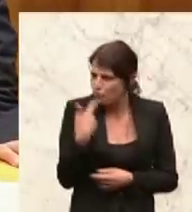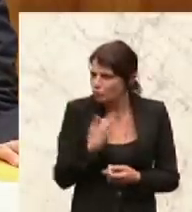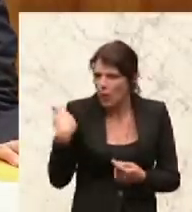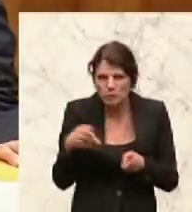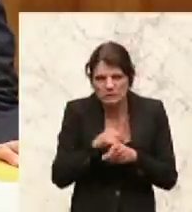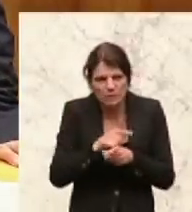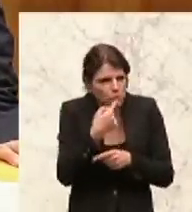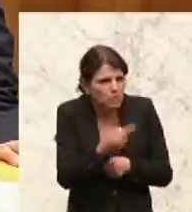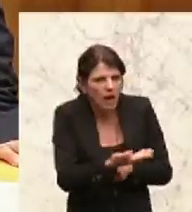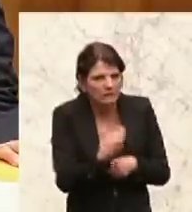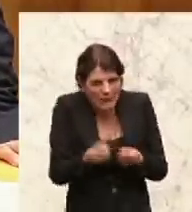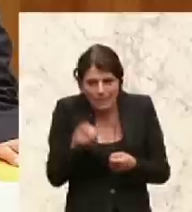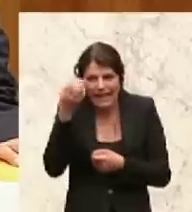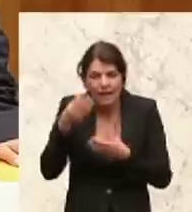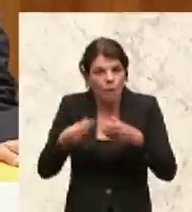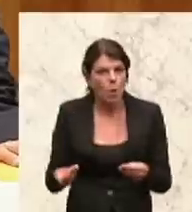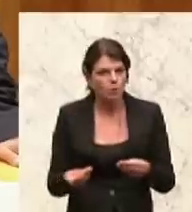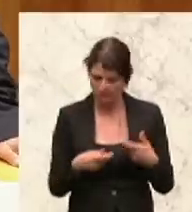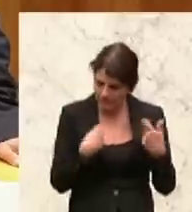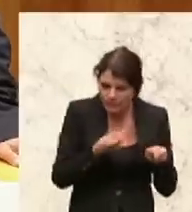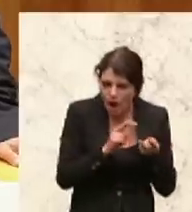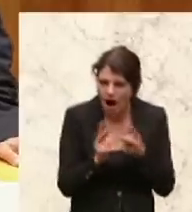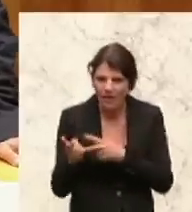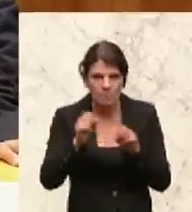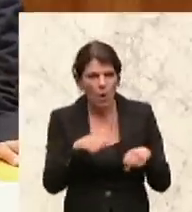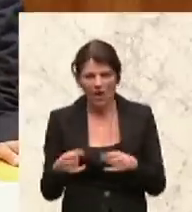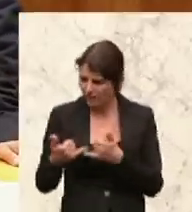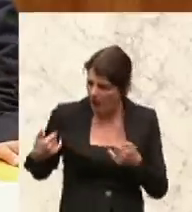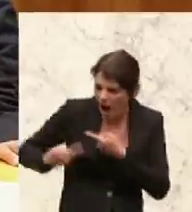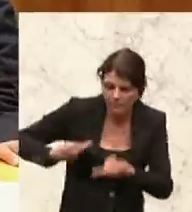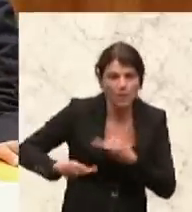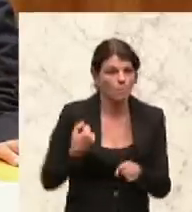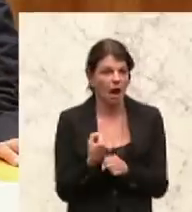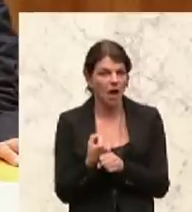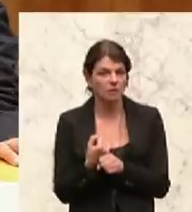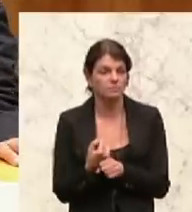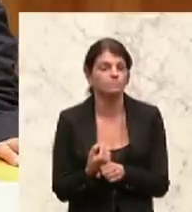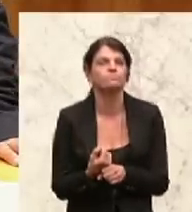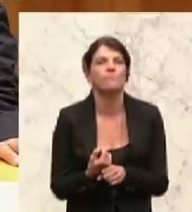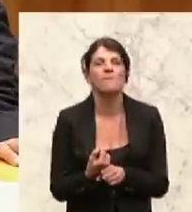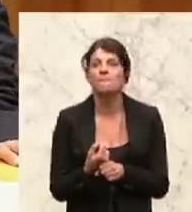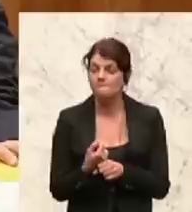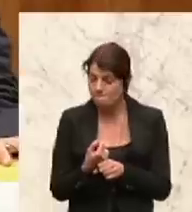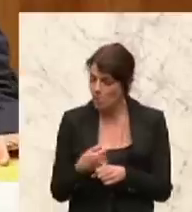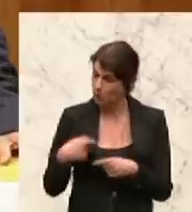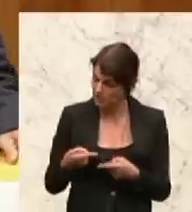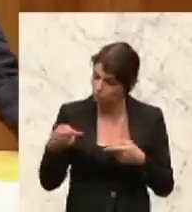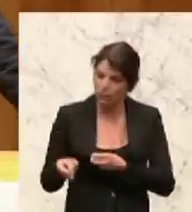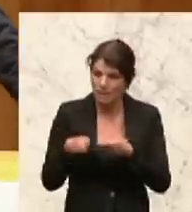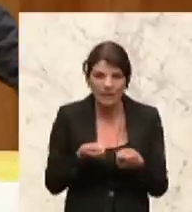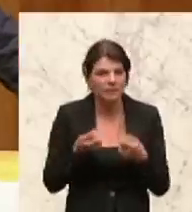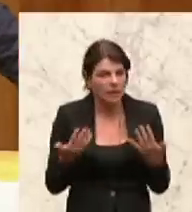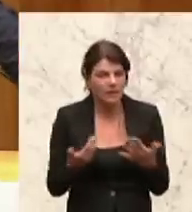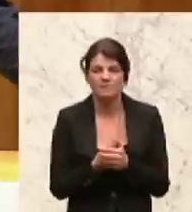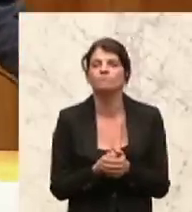in Alternative zu Abwicklungsinstrumenten, die dazu führen können und sollen, dass hier